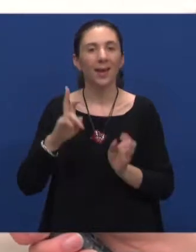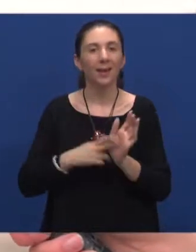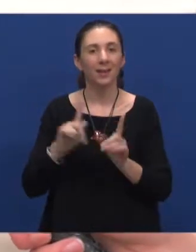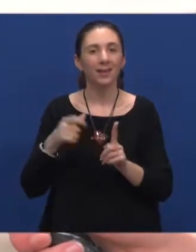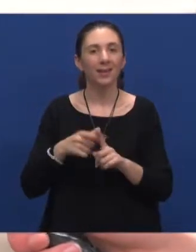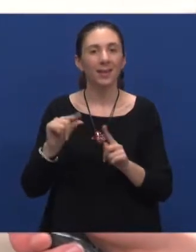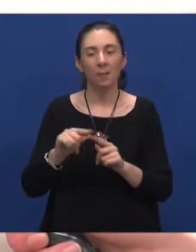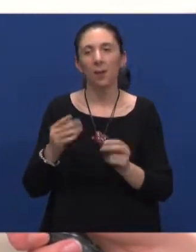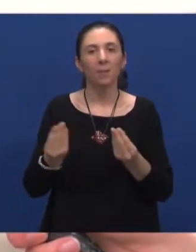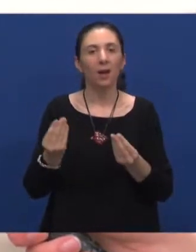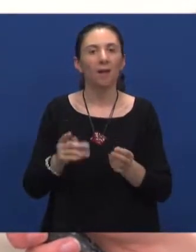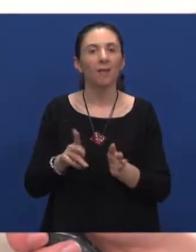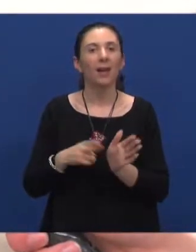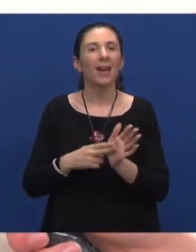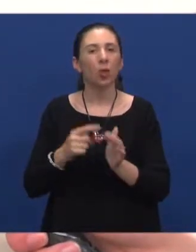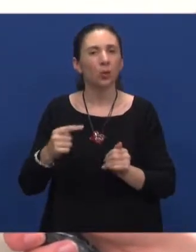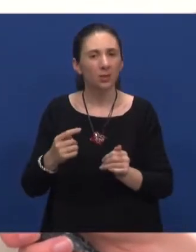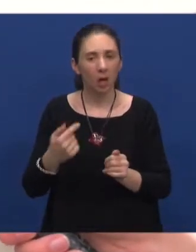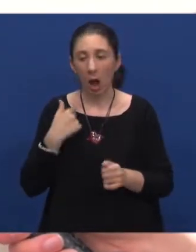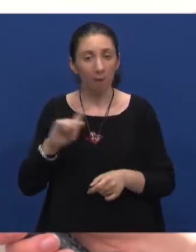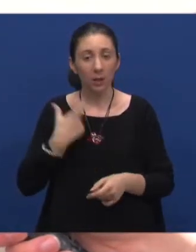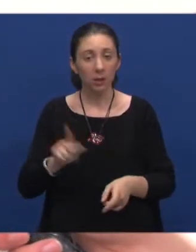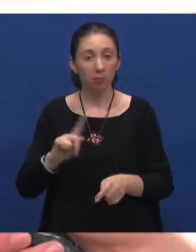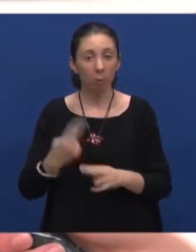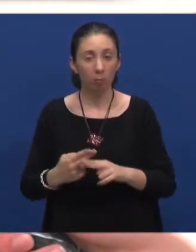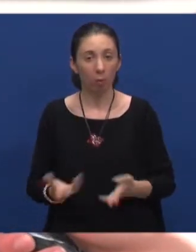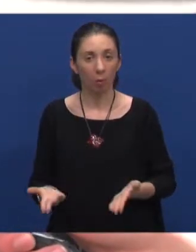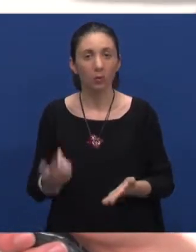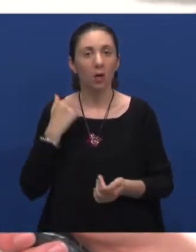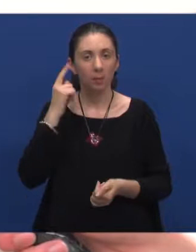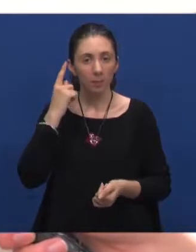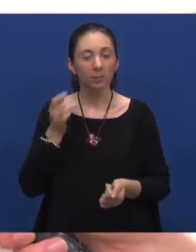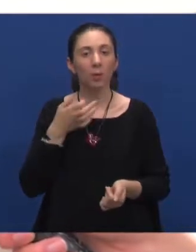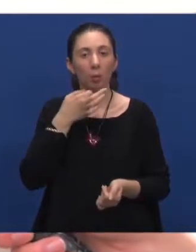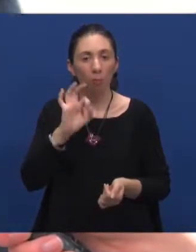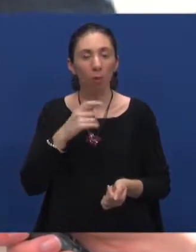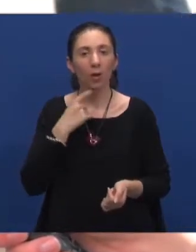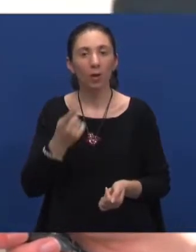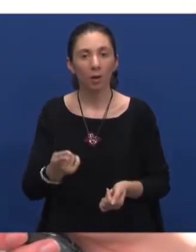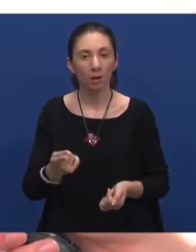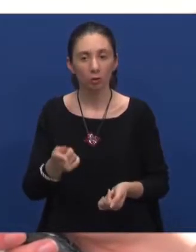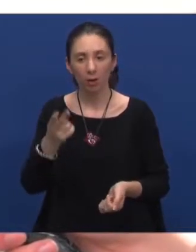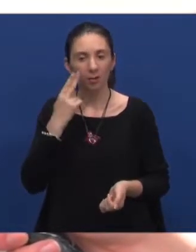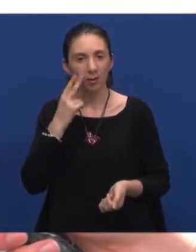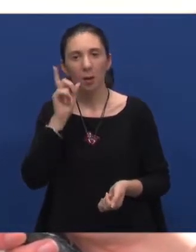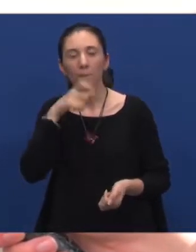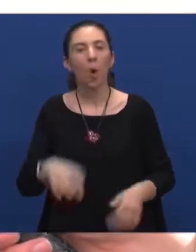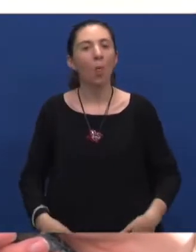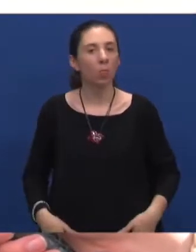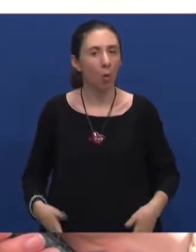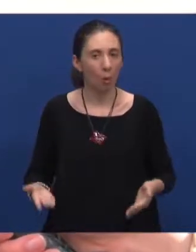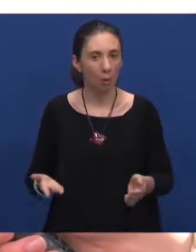neki nedostatak, mi nikako nismo bolesni i smatram da bi bilo bolje reći, ne znam, te tu bole noge